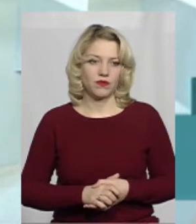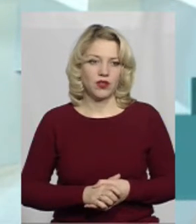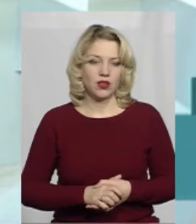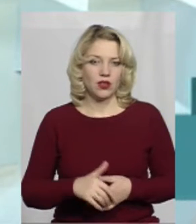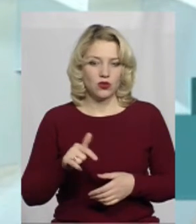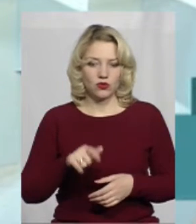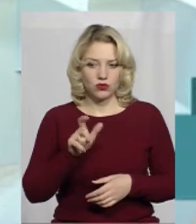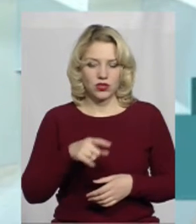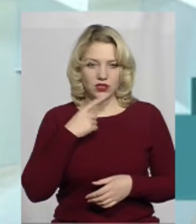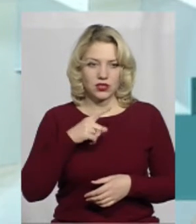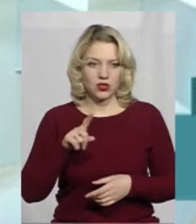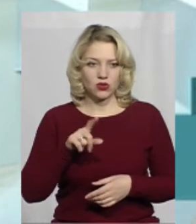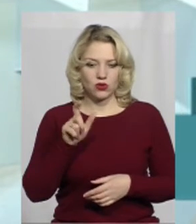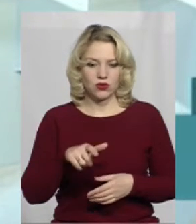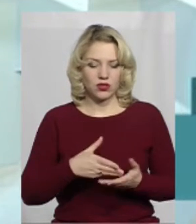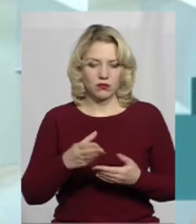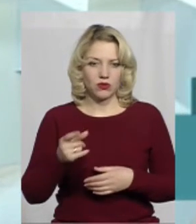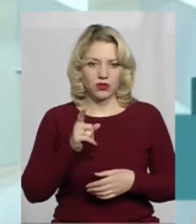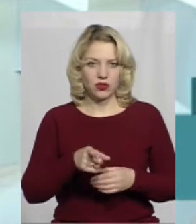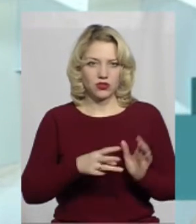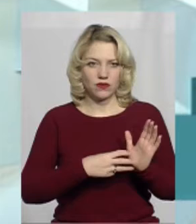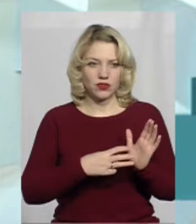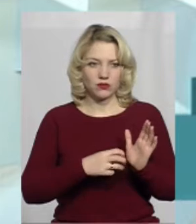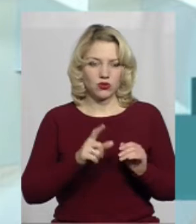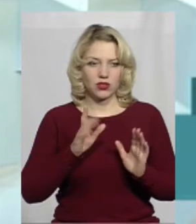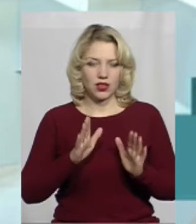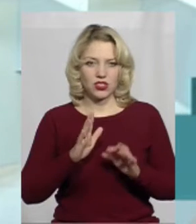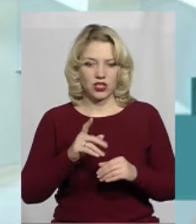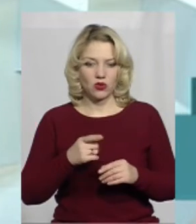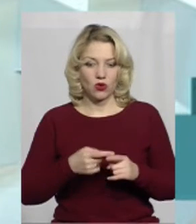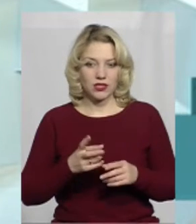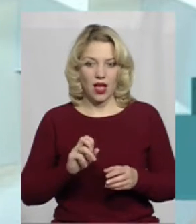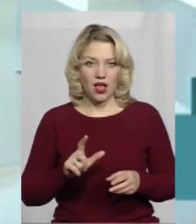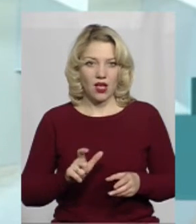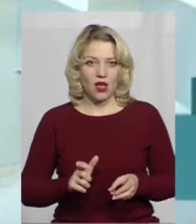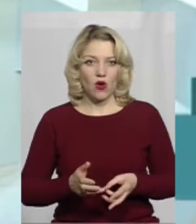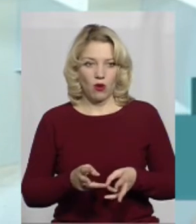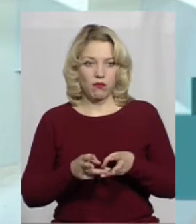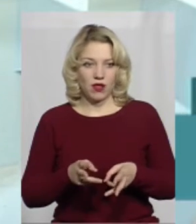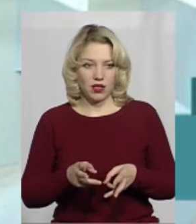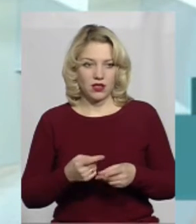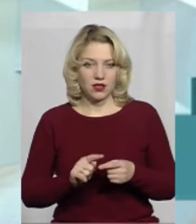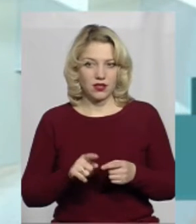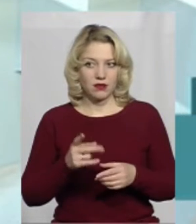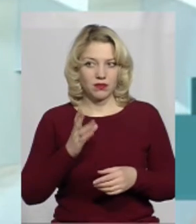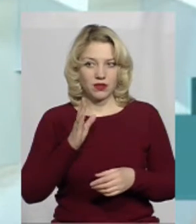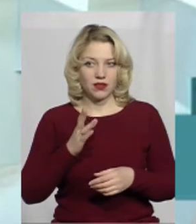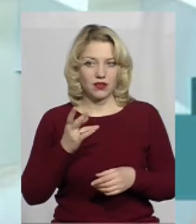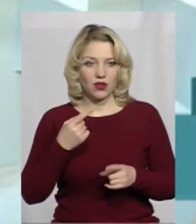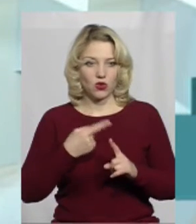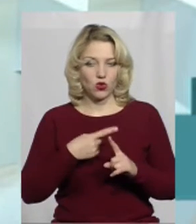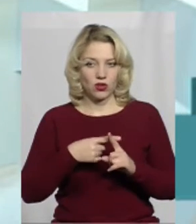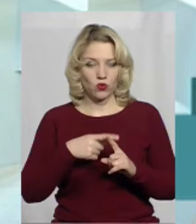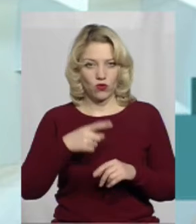Тут, що людина зазначила, що в нас плачує 1800 за лише тільки опалення, тут треба, значить, мати